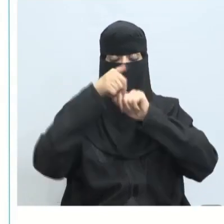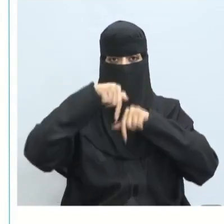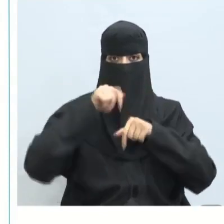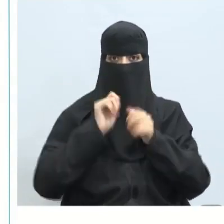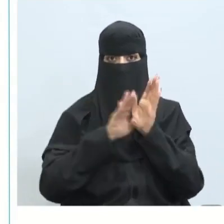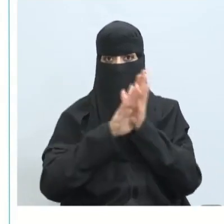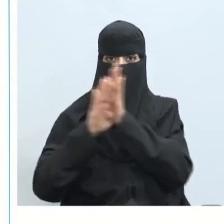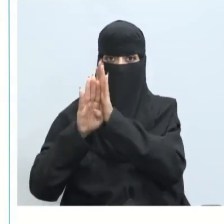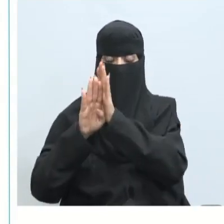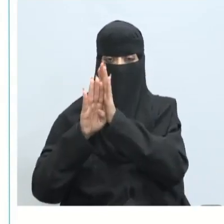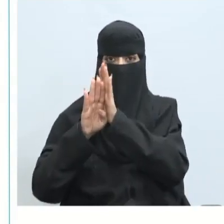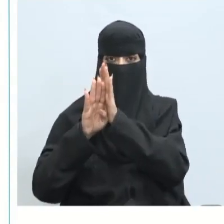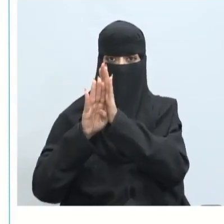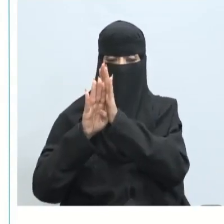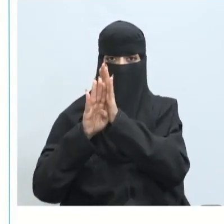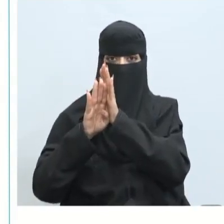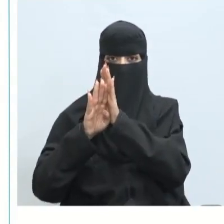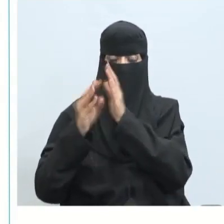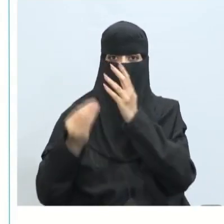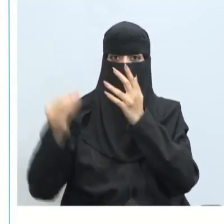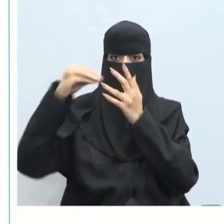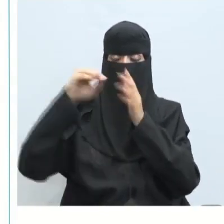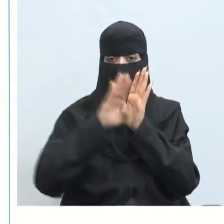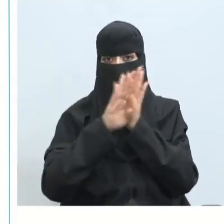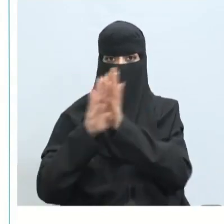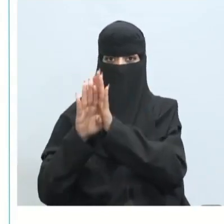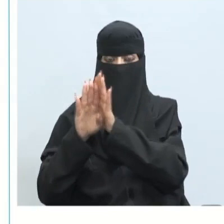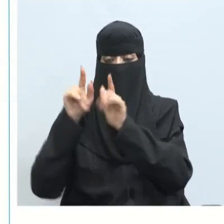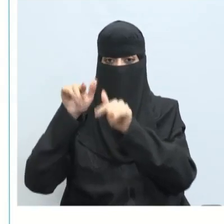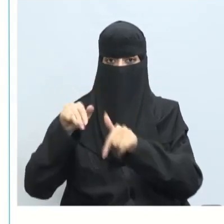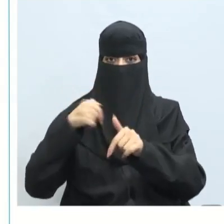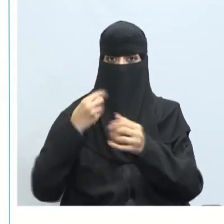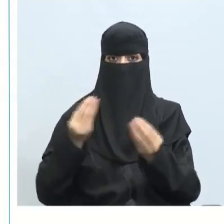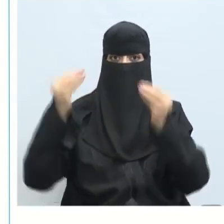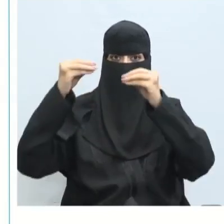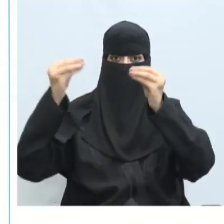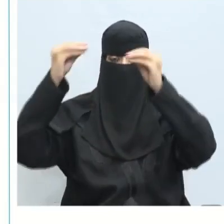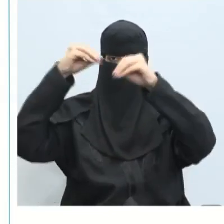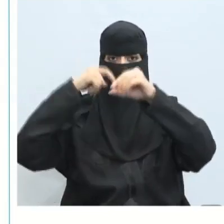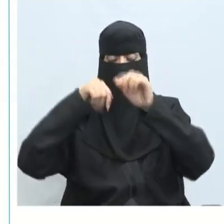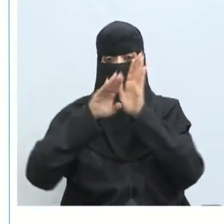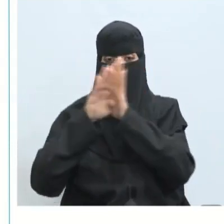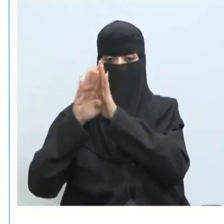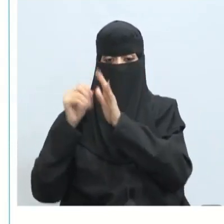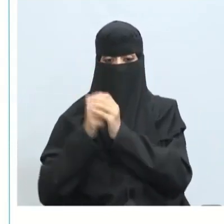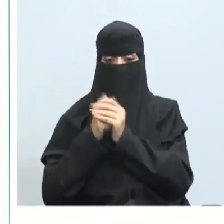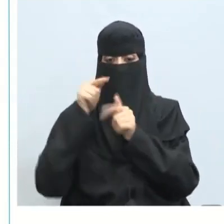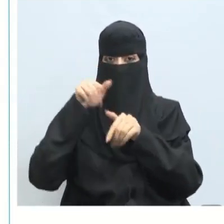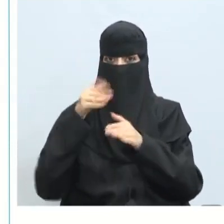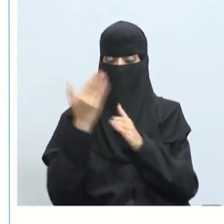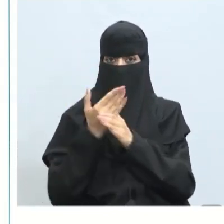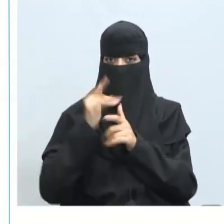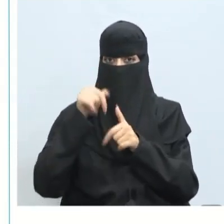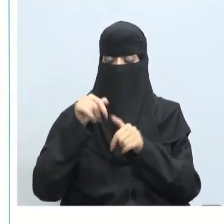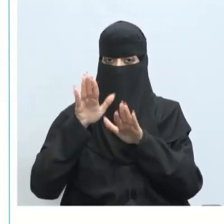مقاومة ومرحلة مقاومة إذن قد تزداد المقاومة نتيجة